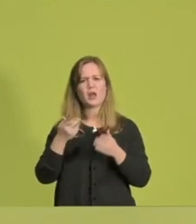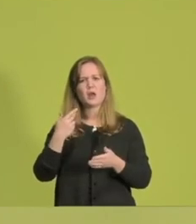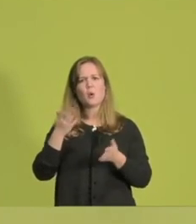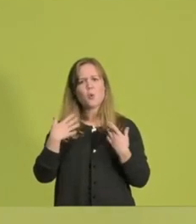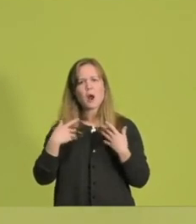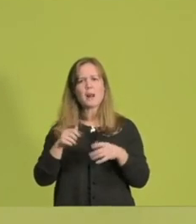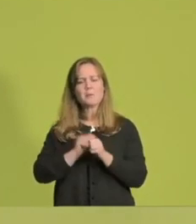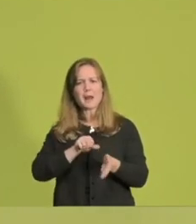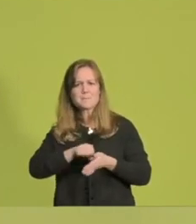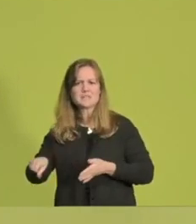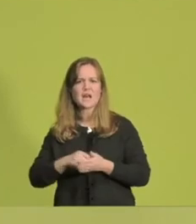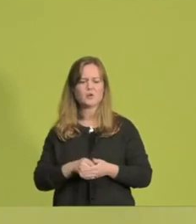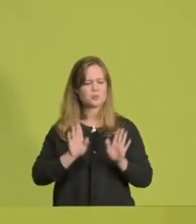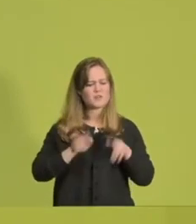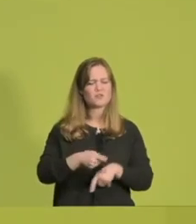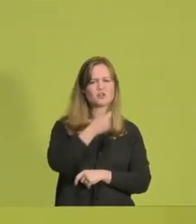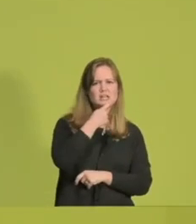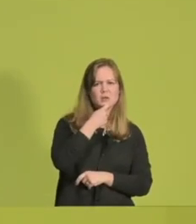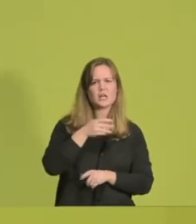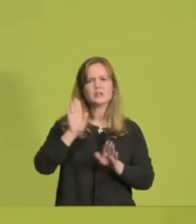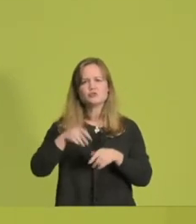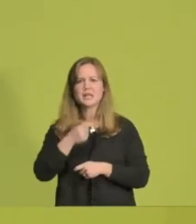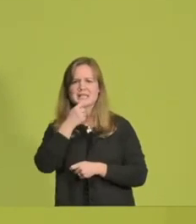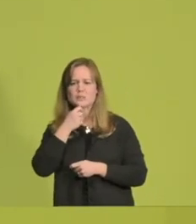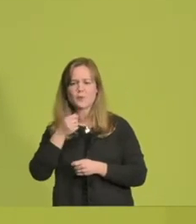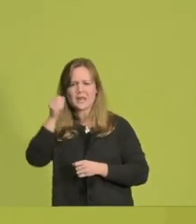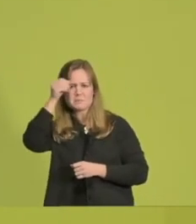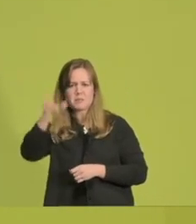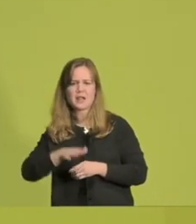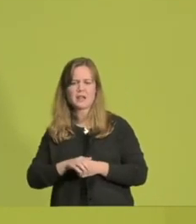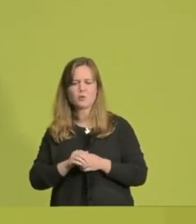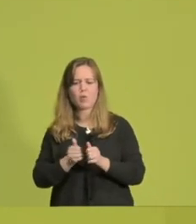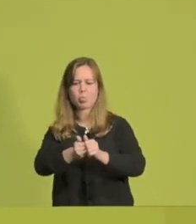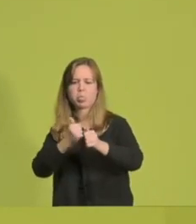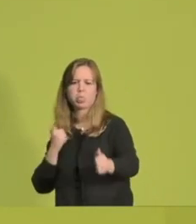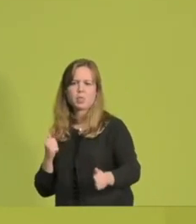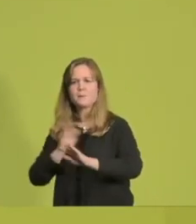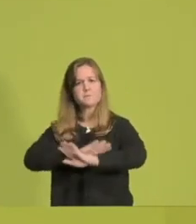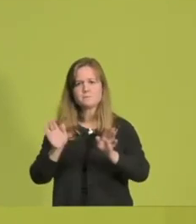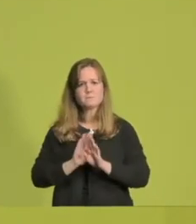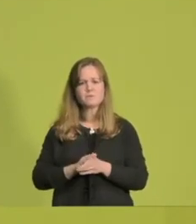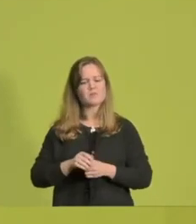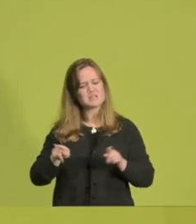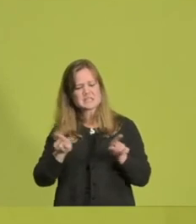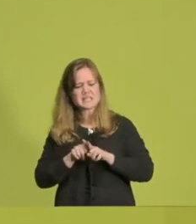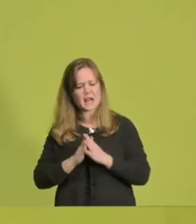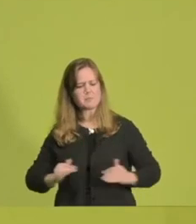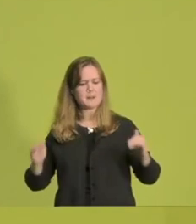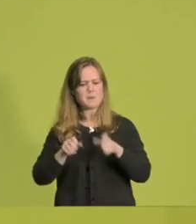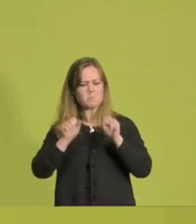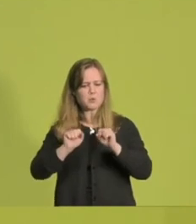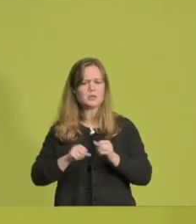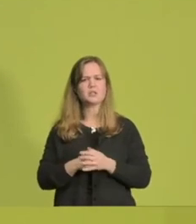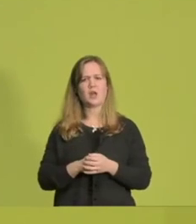die sich schlecht ernähren, die eine schlechte Gesundheitsbildung haben, dass sie nicht abgehängt werden, sondern dass wir für sie die gleichen Möglichkeiten der